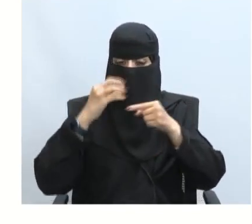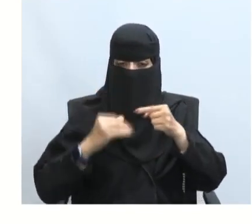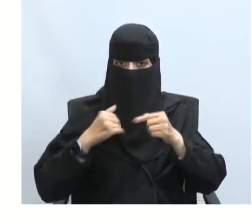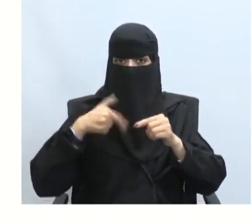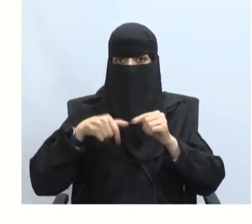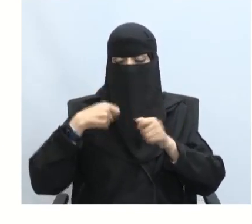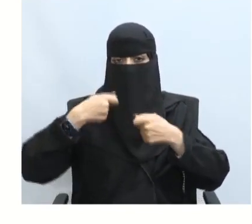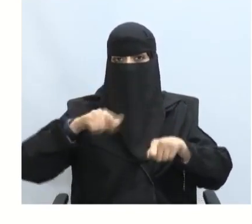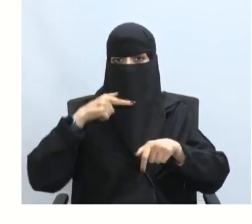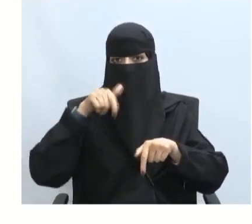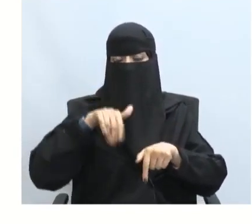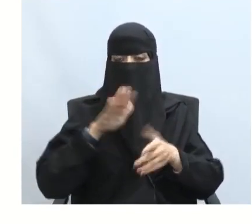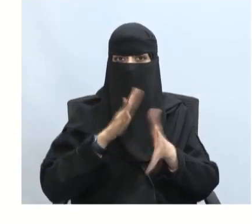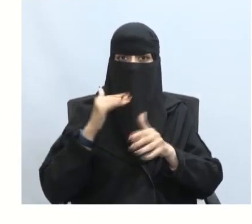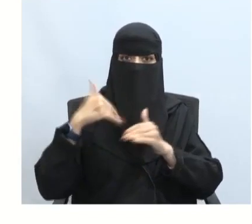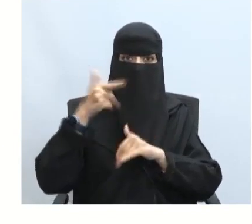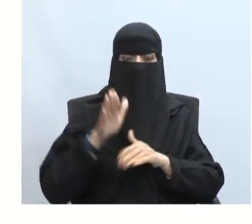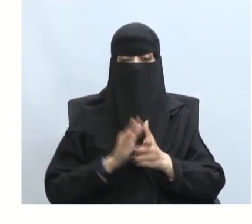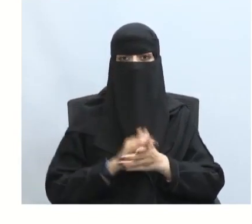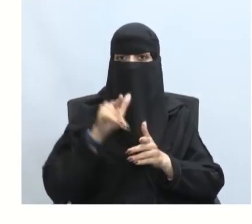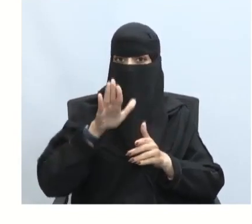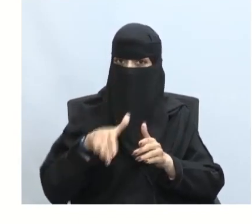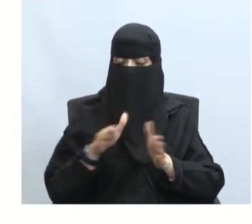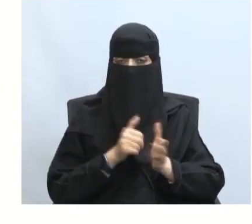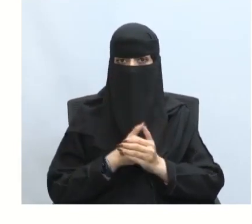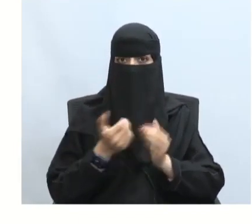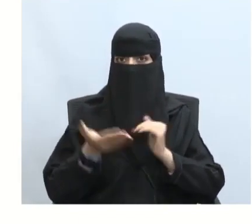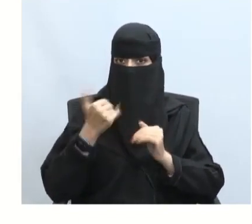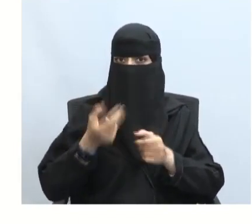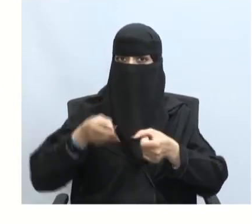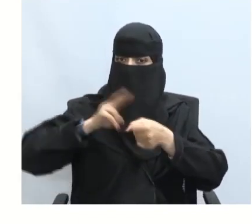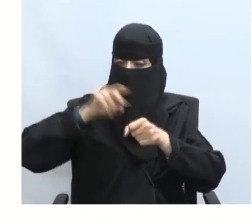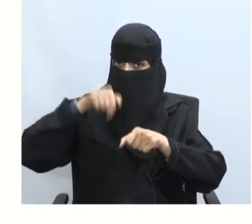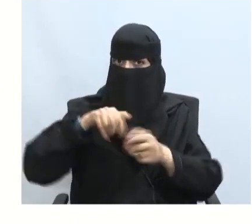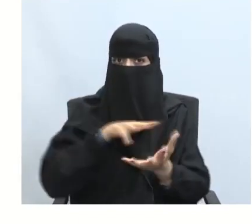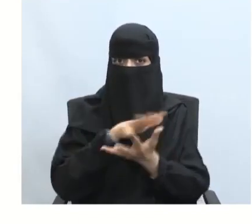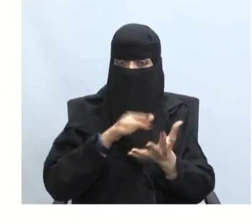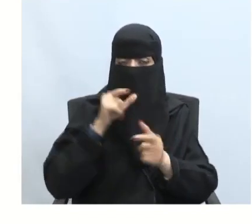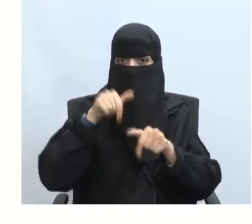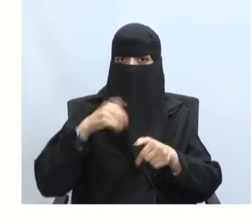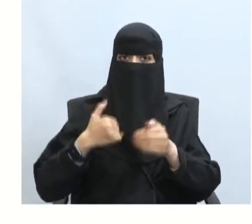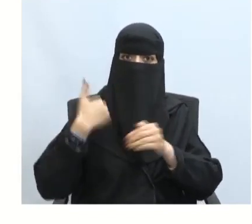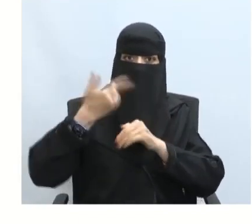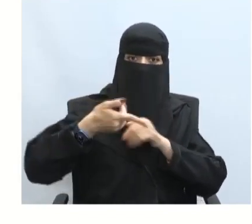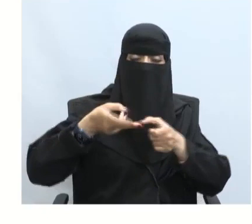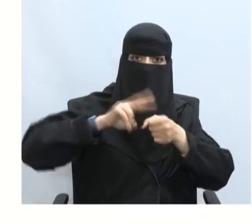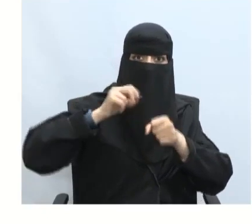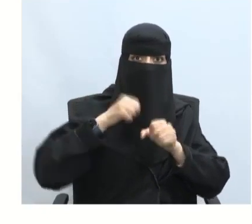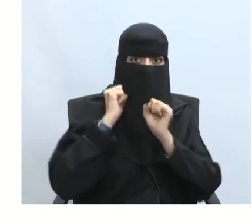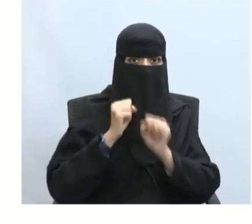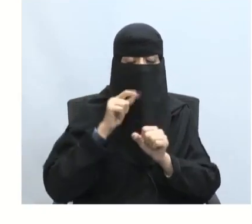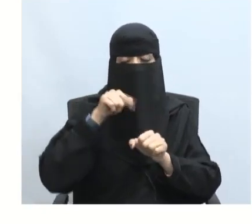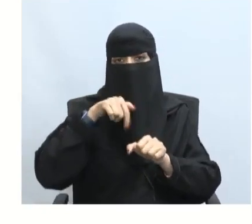خسائرها المحتملة نعم قد تعود هذه الأزمة وقد تكون عودتها شديدة